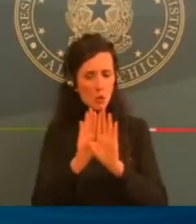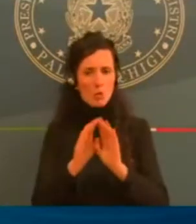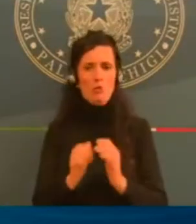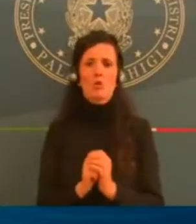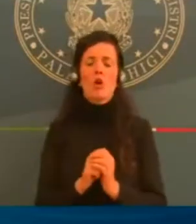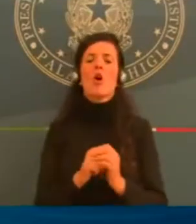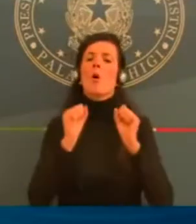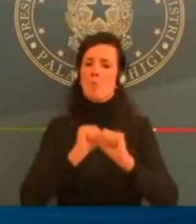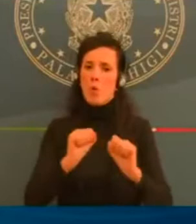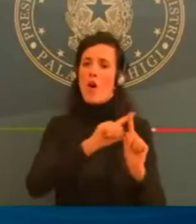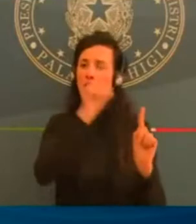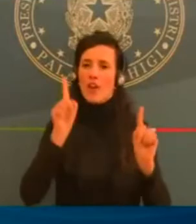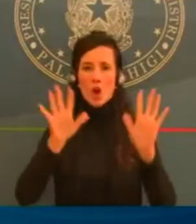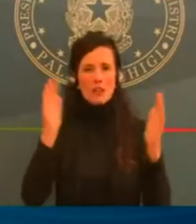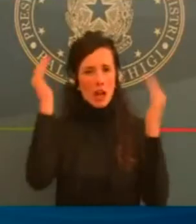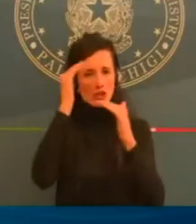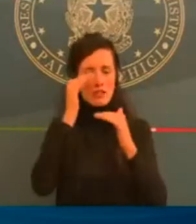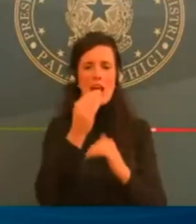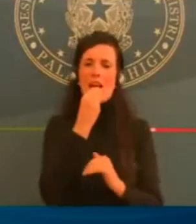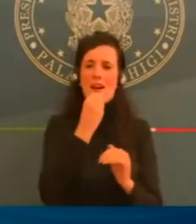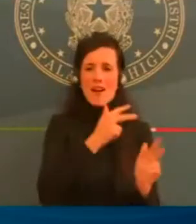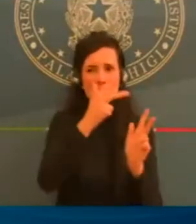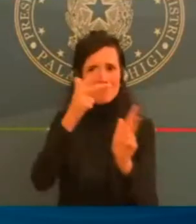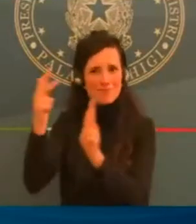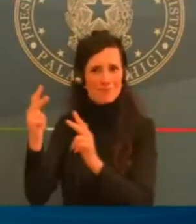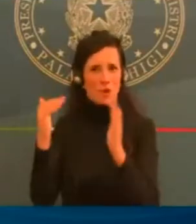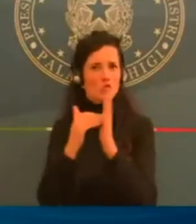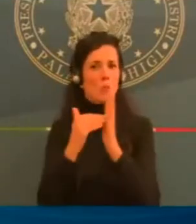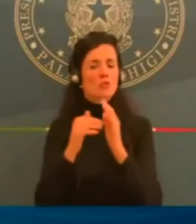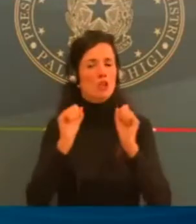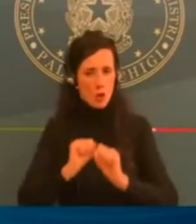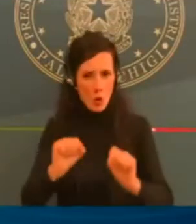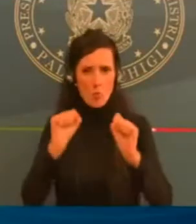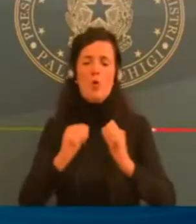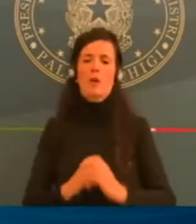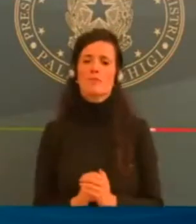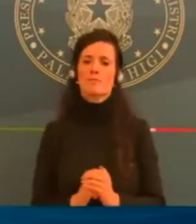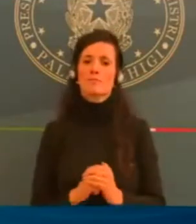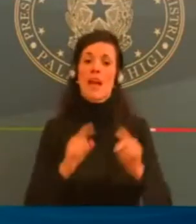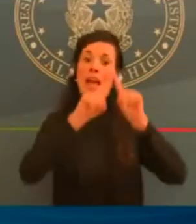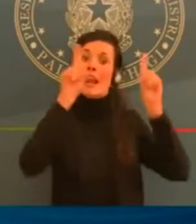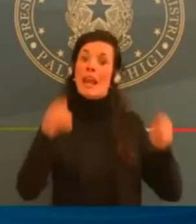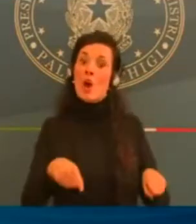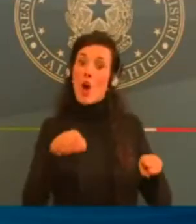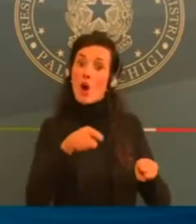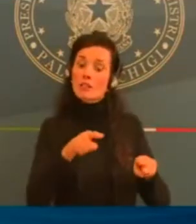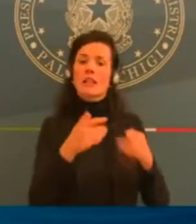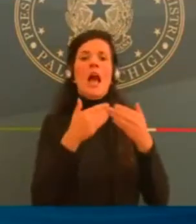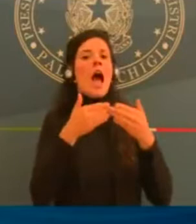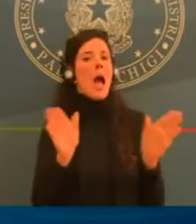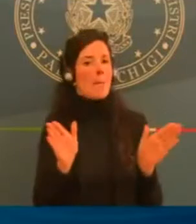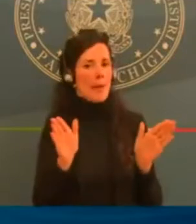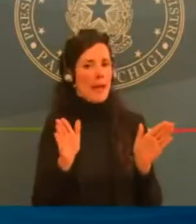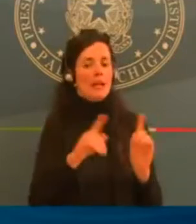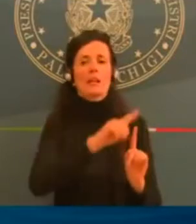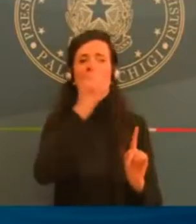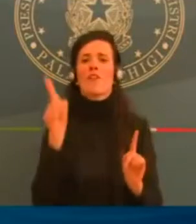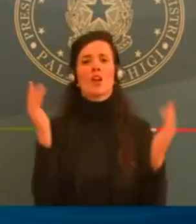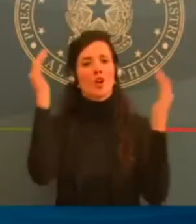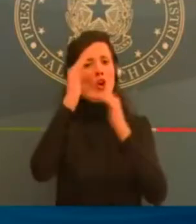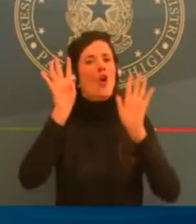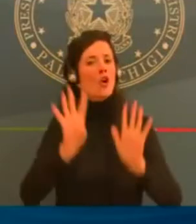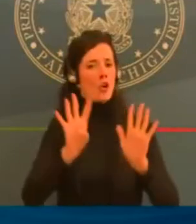sino alle ore 21. Abbiamo impiegato un po' di tempo. Io stesso inizio questa conferenza